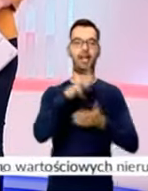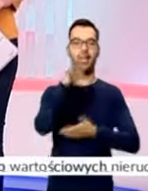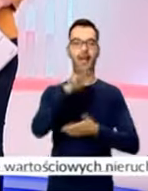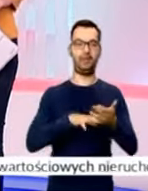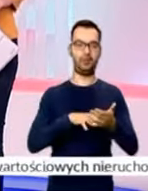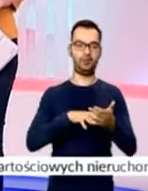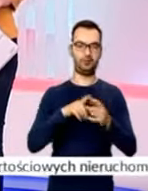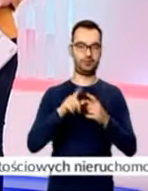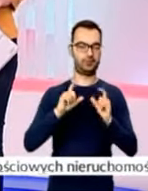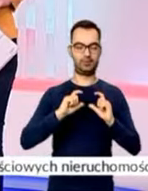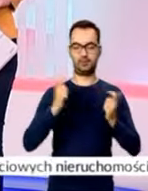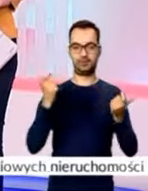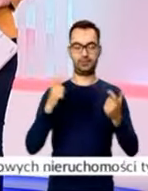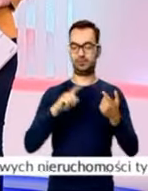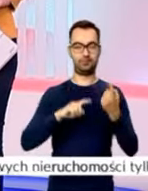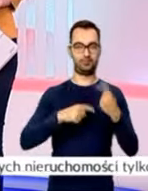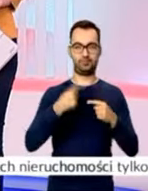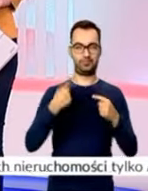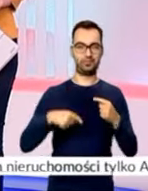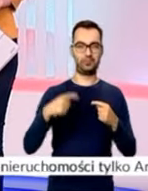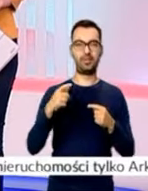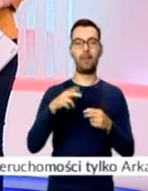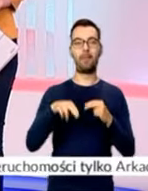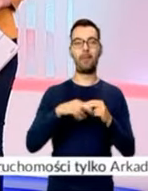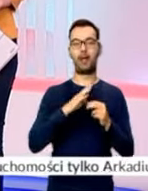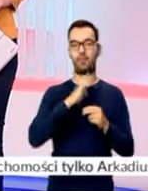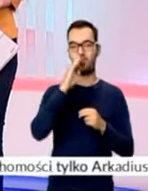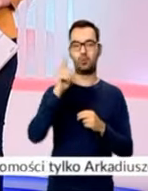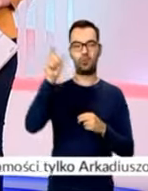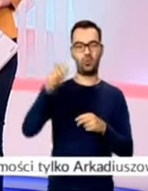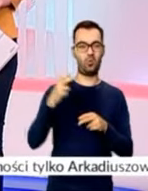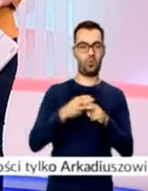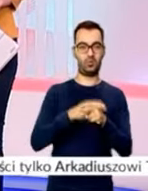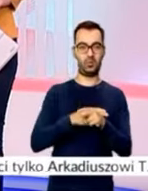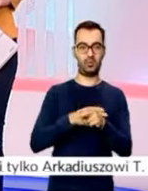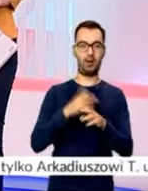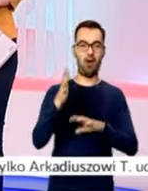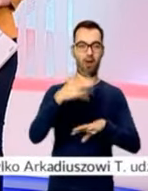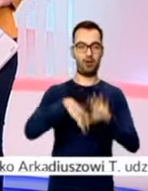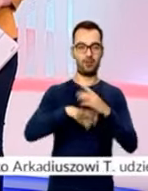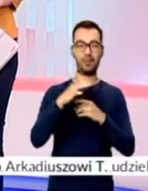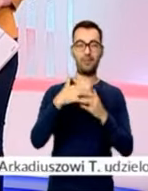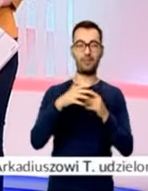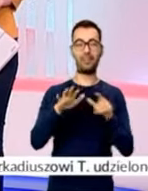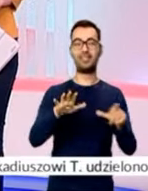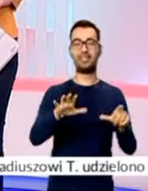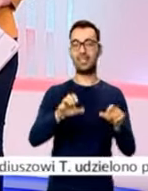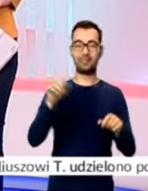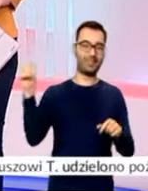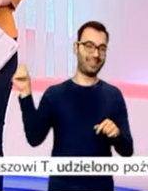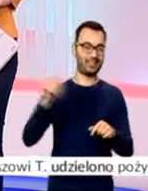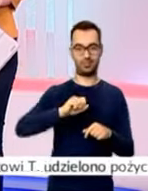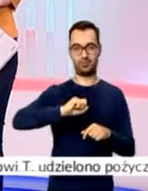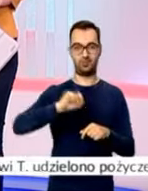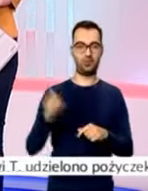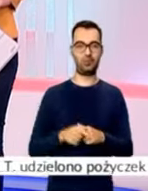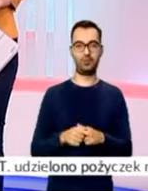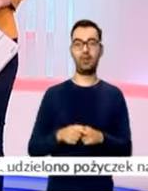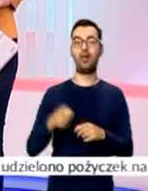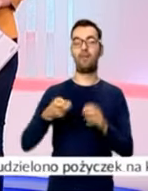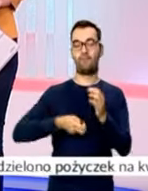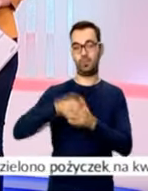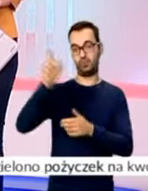po finansowym skandalu na Pradze Północ. Jeden z zatrudnionych tam urzędników miał zdefraudować blisko 700 tysięcy złotych. Poza